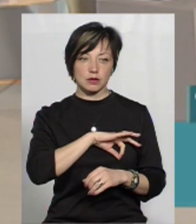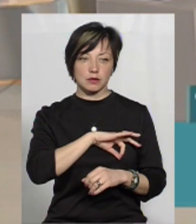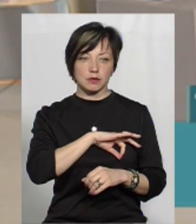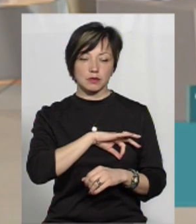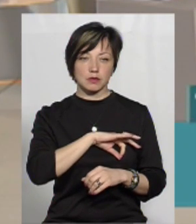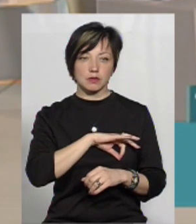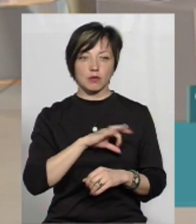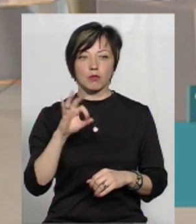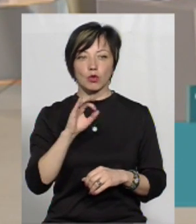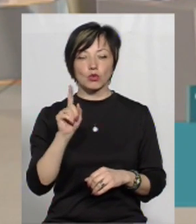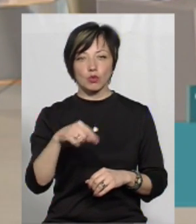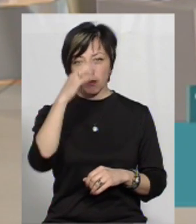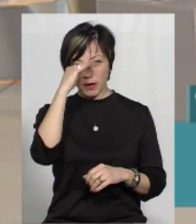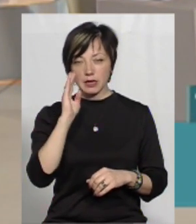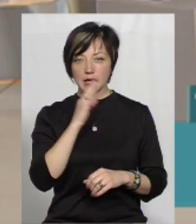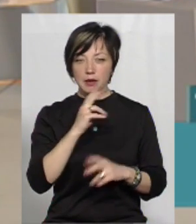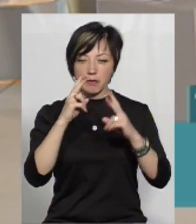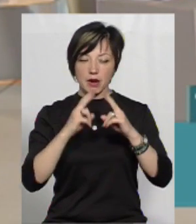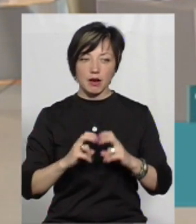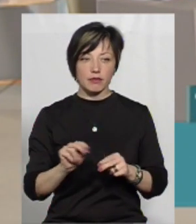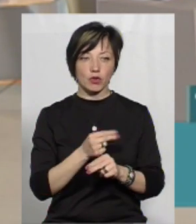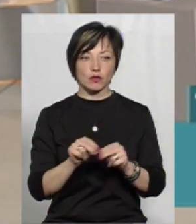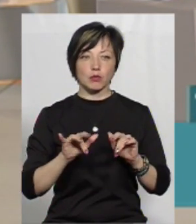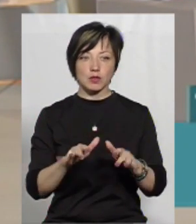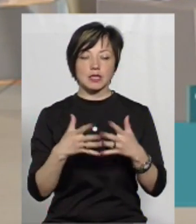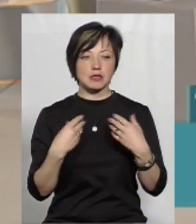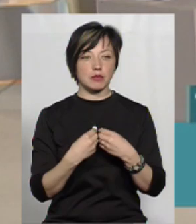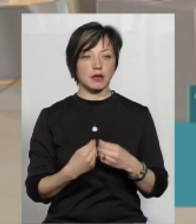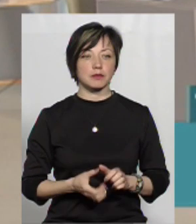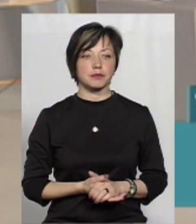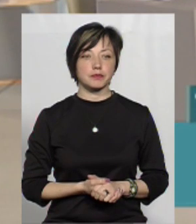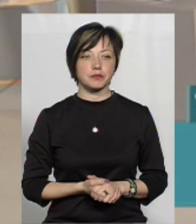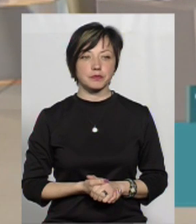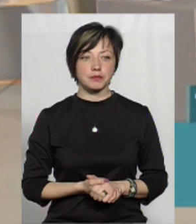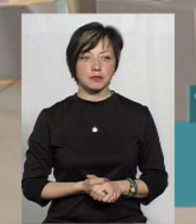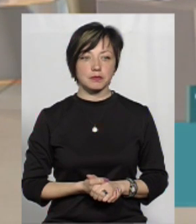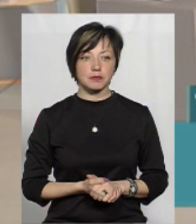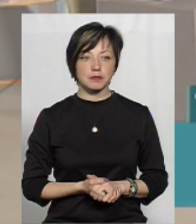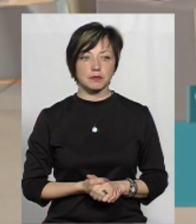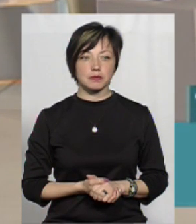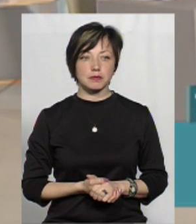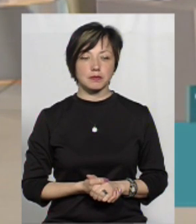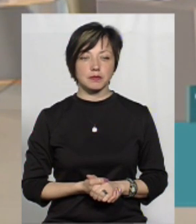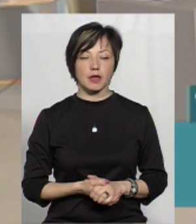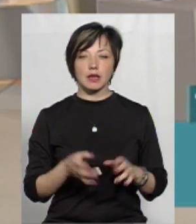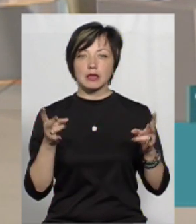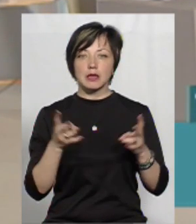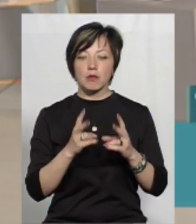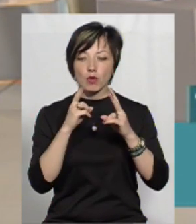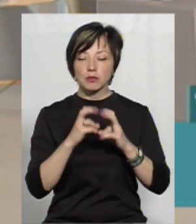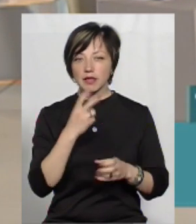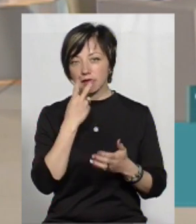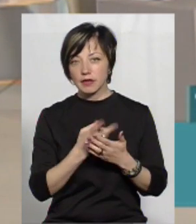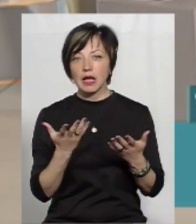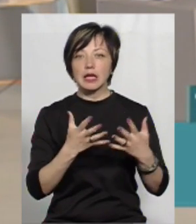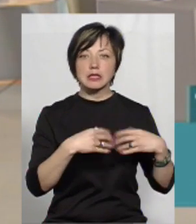щодо того, щоб батьки переглянули виховний процес в своїх сім'ях. Тобто, тут треба розбиратись